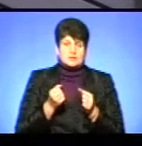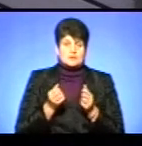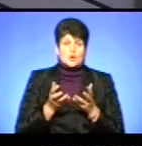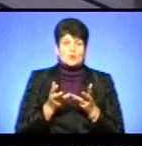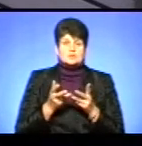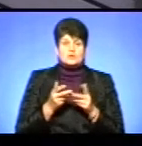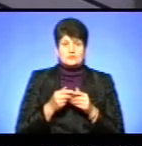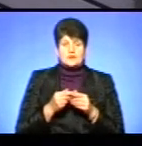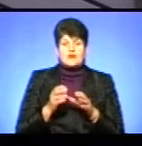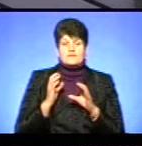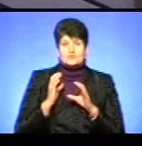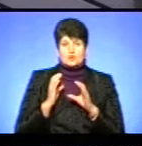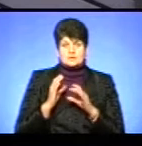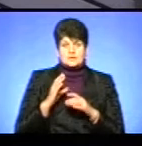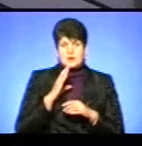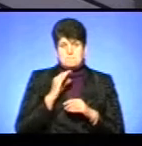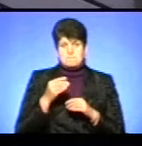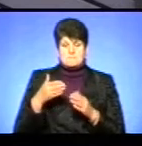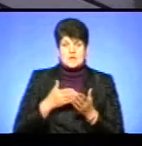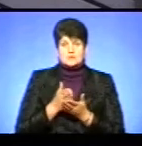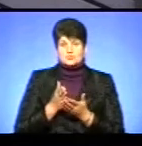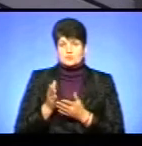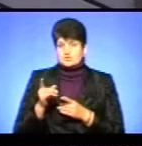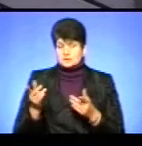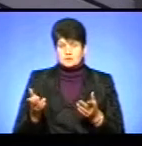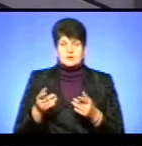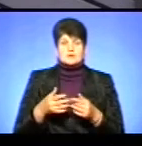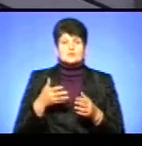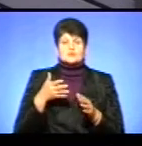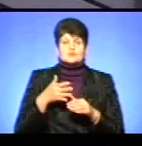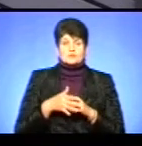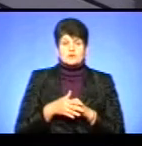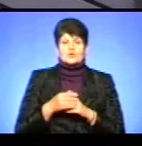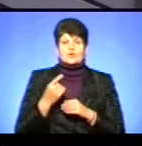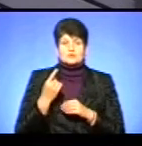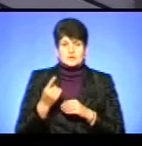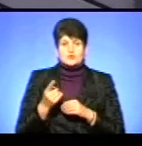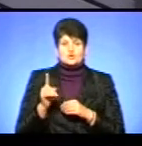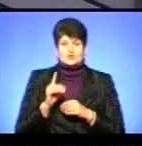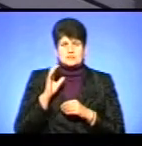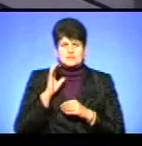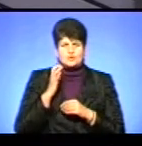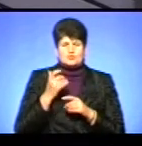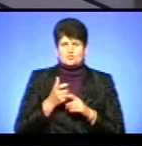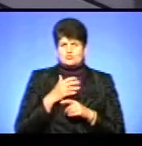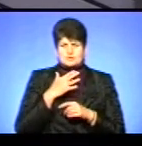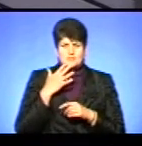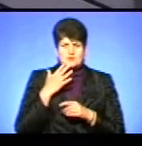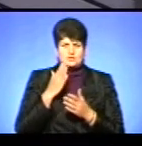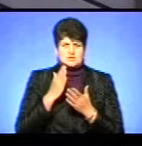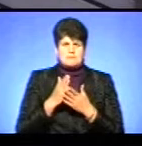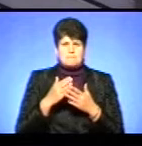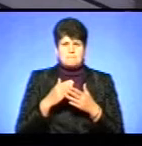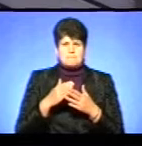автобусних перевізників. І зрозуміло, що найперше зворушило серйозно дуже багато речей, які прямо